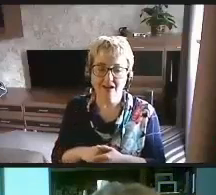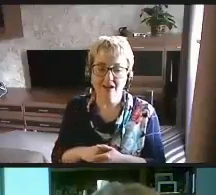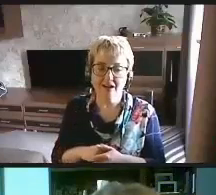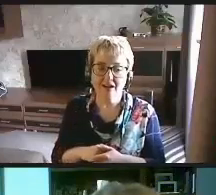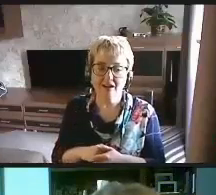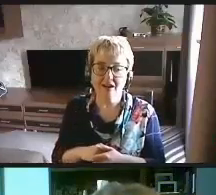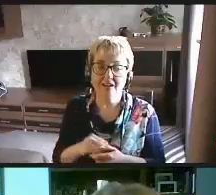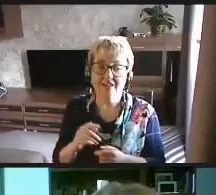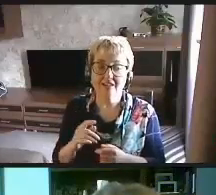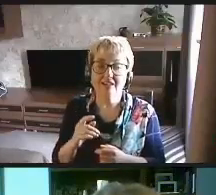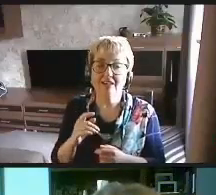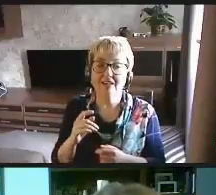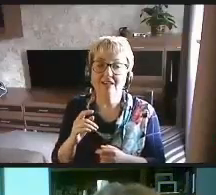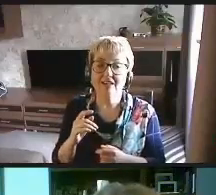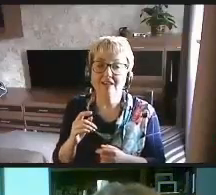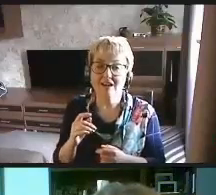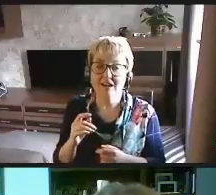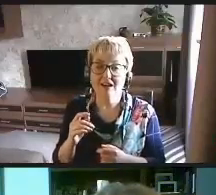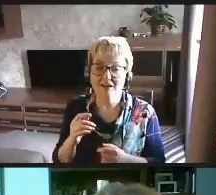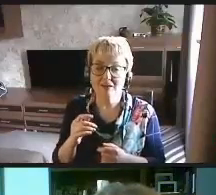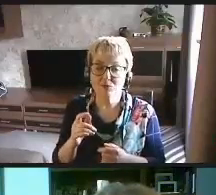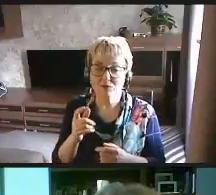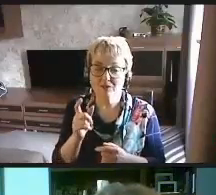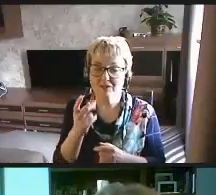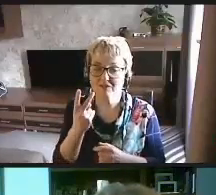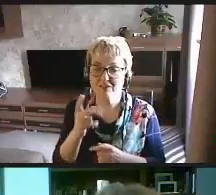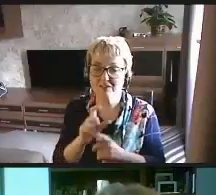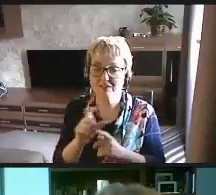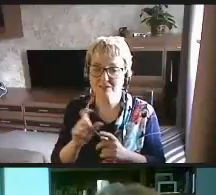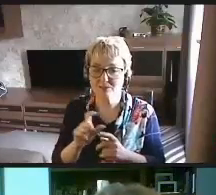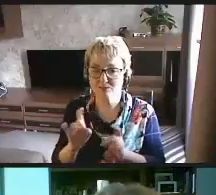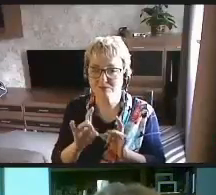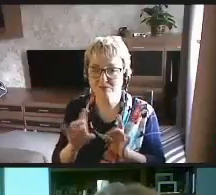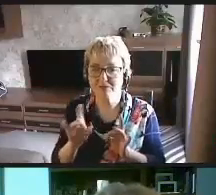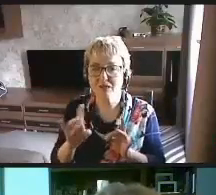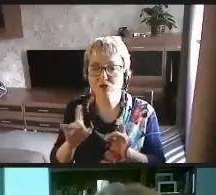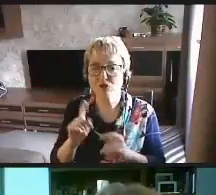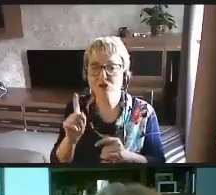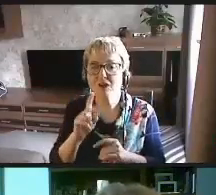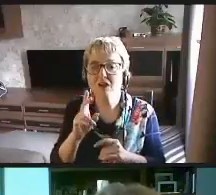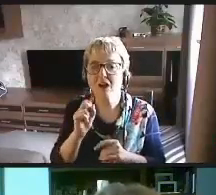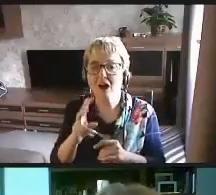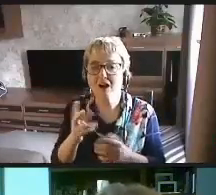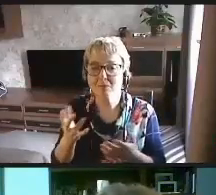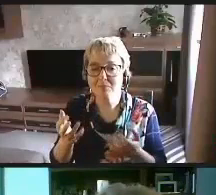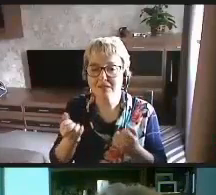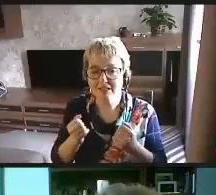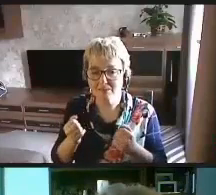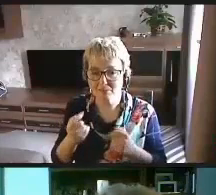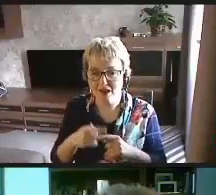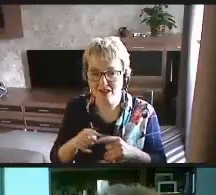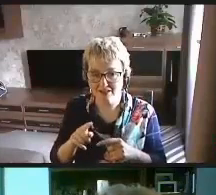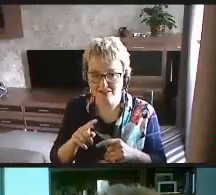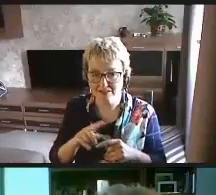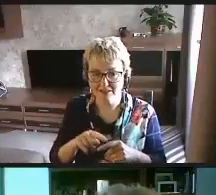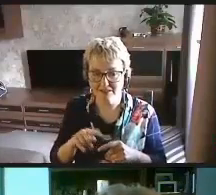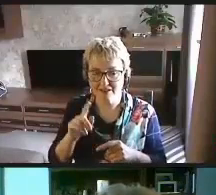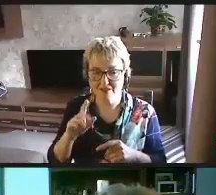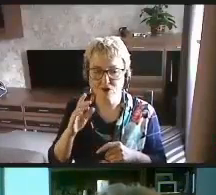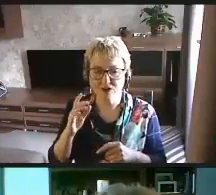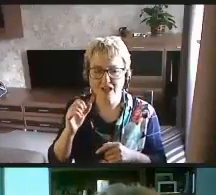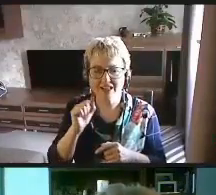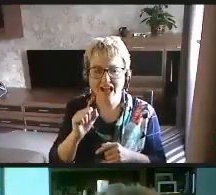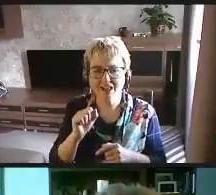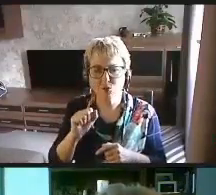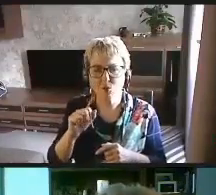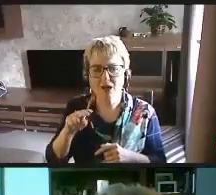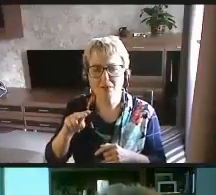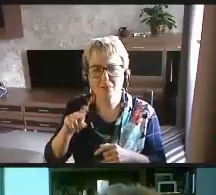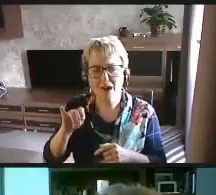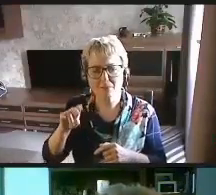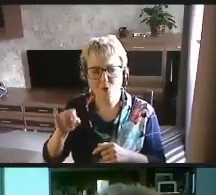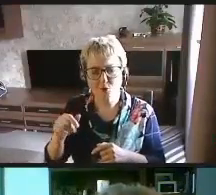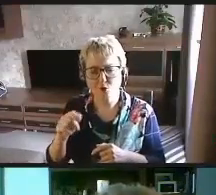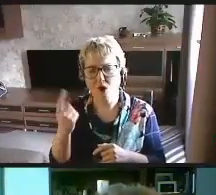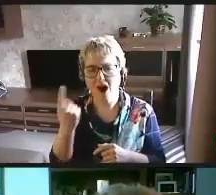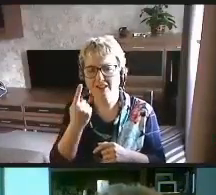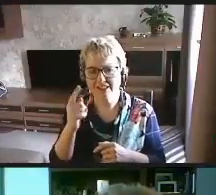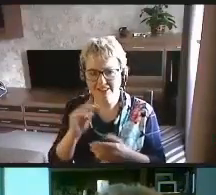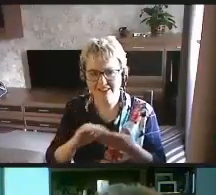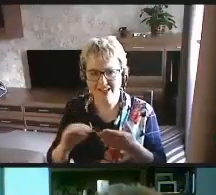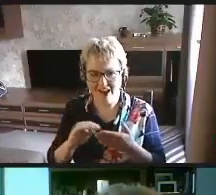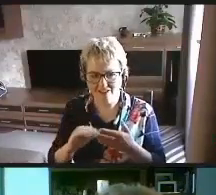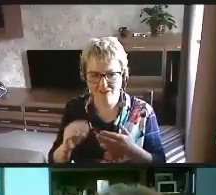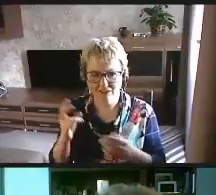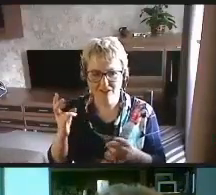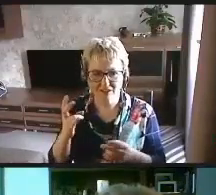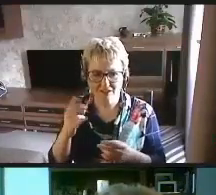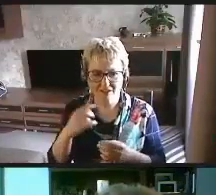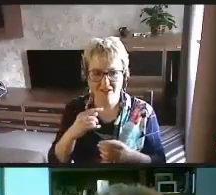Значит, буквально пару слов скажу о том, как он принимался. Когда мы говорим, что вот Анатолий Попко один из авторов, да, здесь